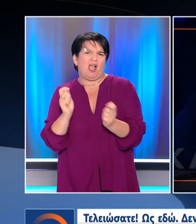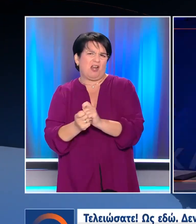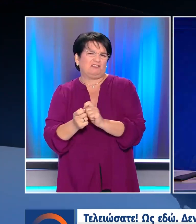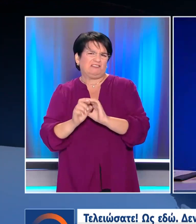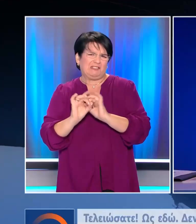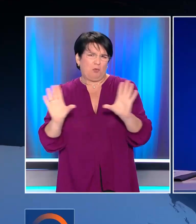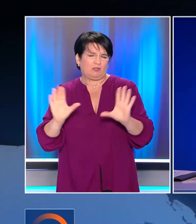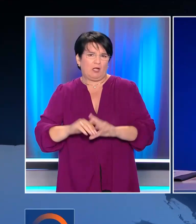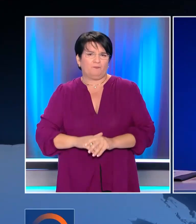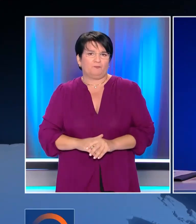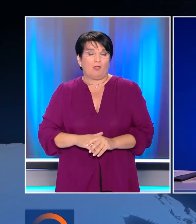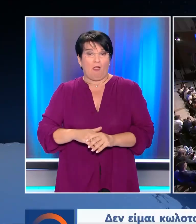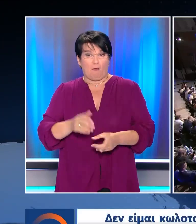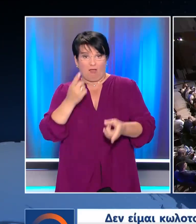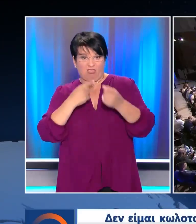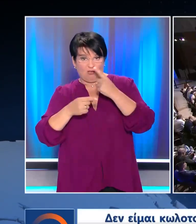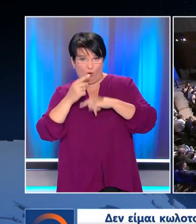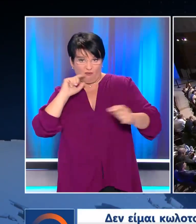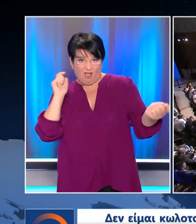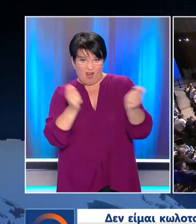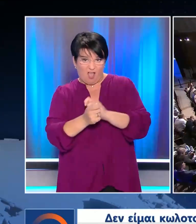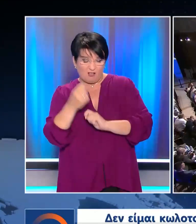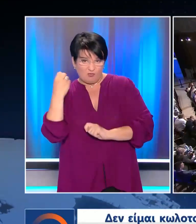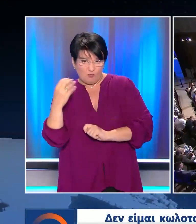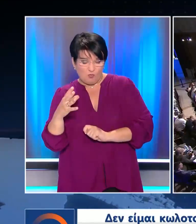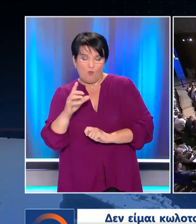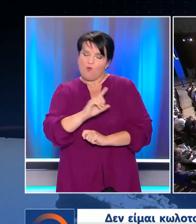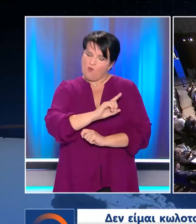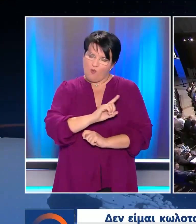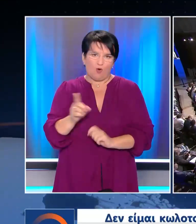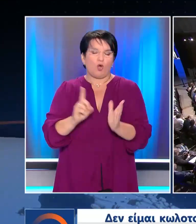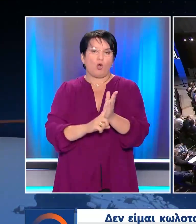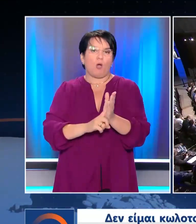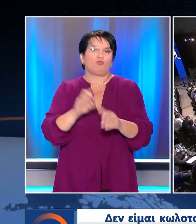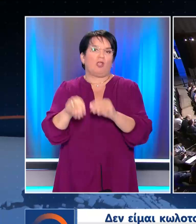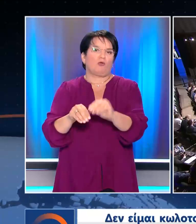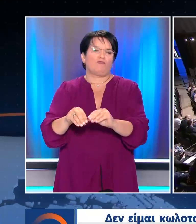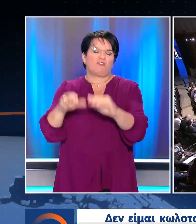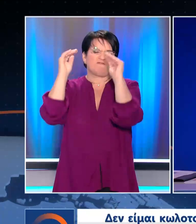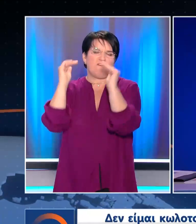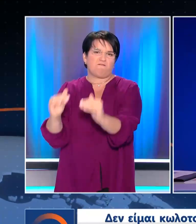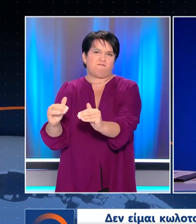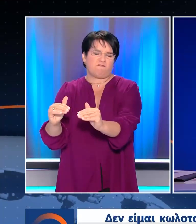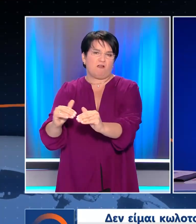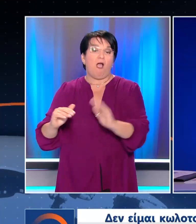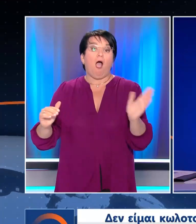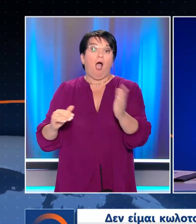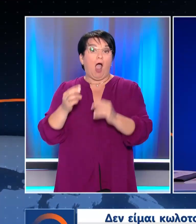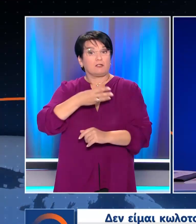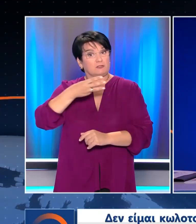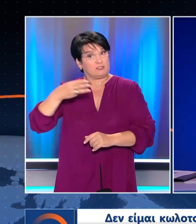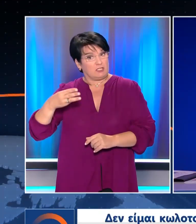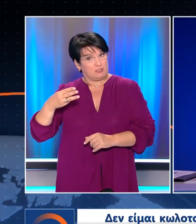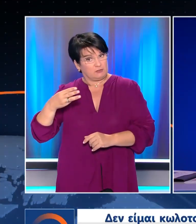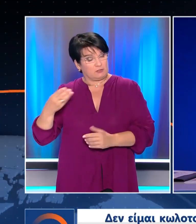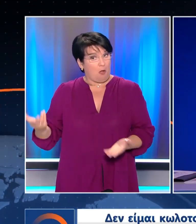Δεν είμαι κολοτούμπας Δεν τίθεται κανένα ζήτημα Αλλαγής του εκλογικού νόμου Εκτός Αν έρθει ο ΣΥΡΙΖΑ